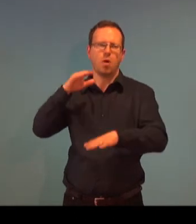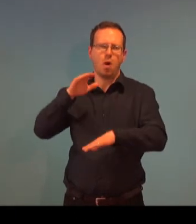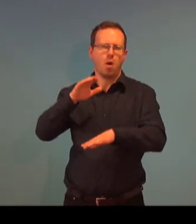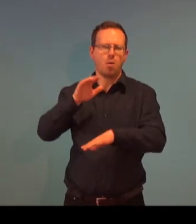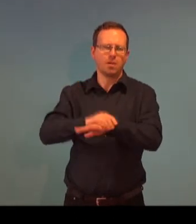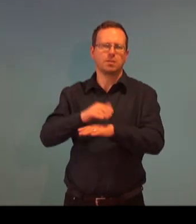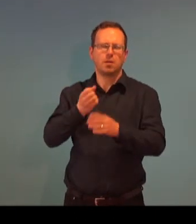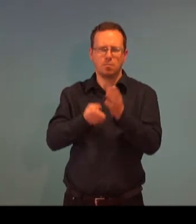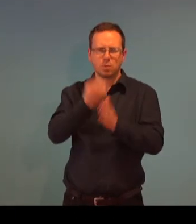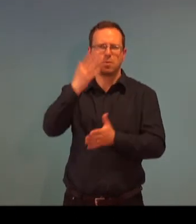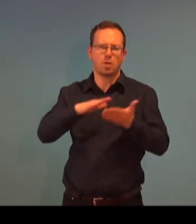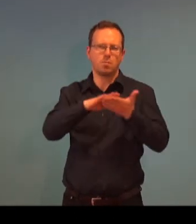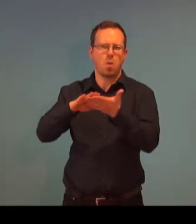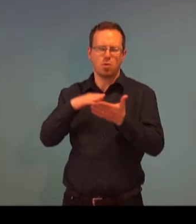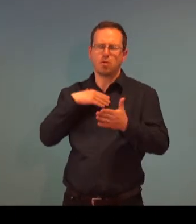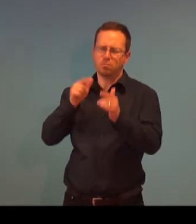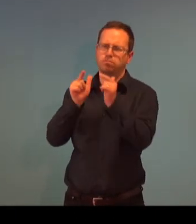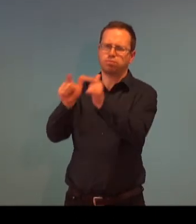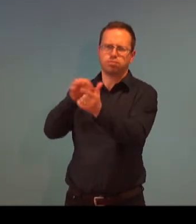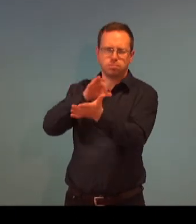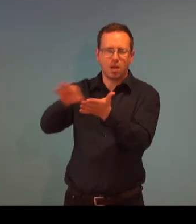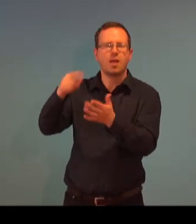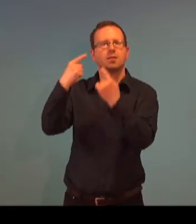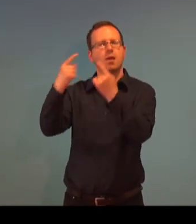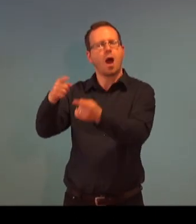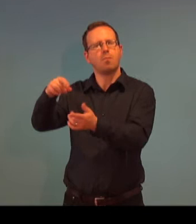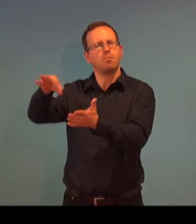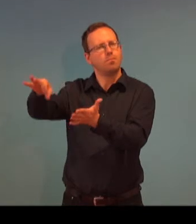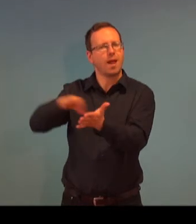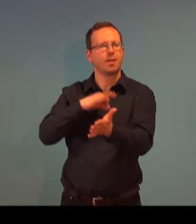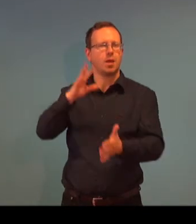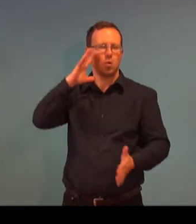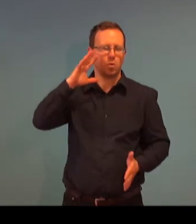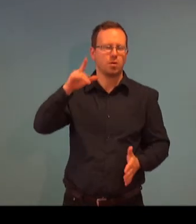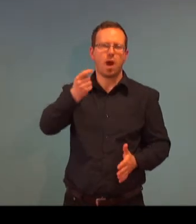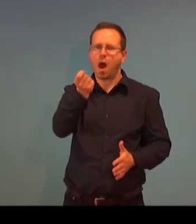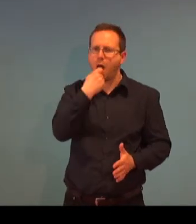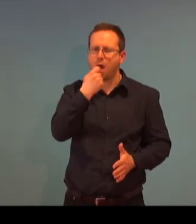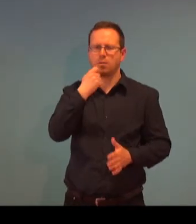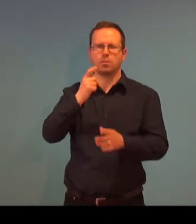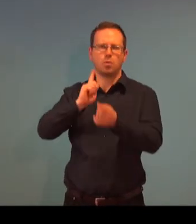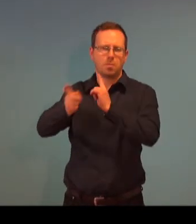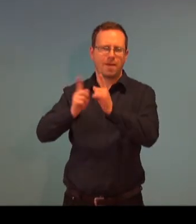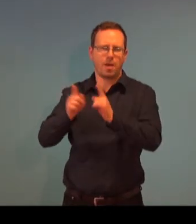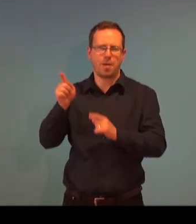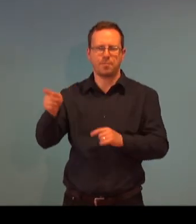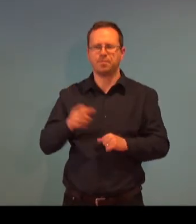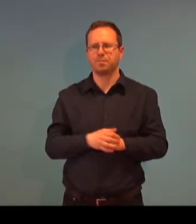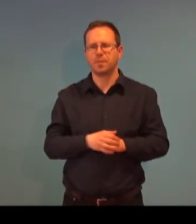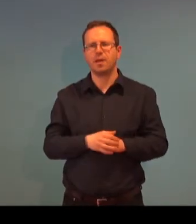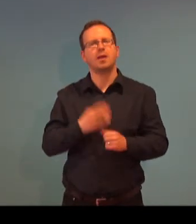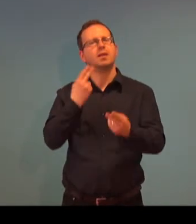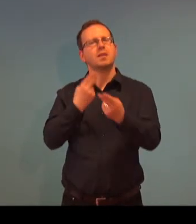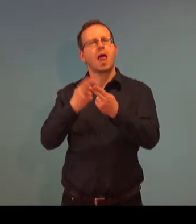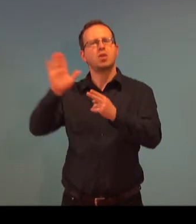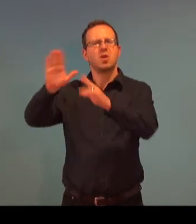OPSky, on si hradí dopravu do zaměstnání a bydlení u nás. Je samozřejmě důležité